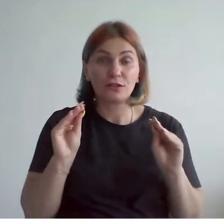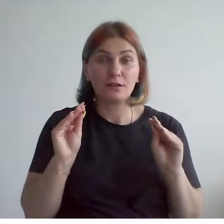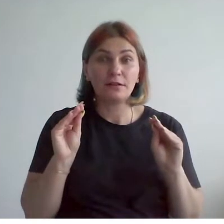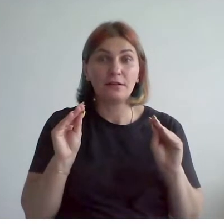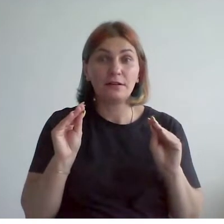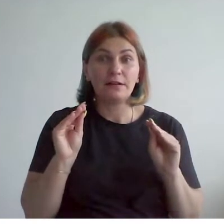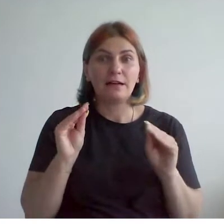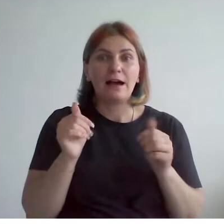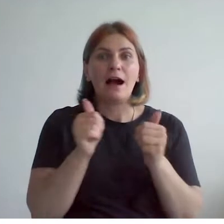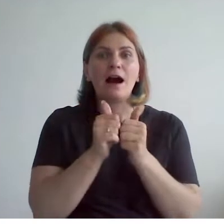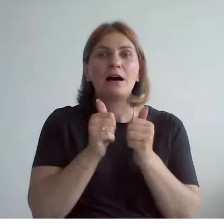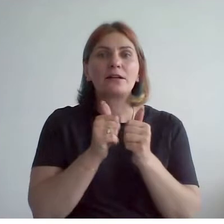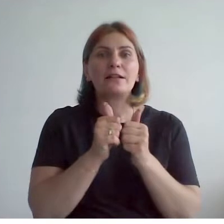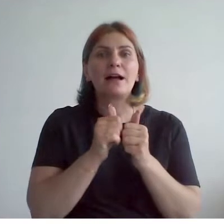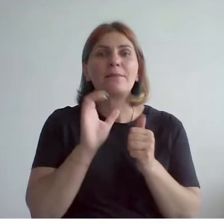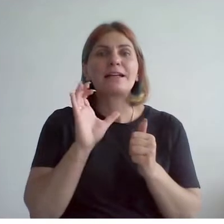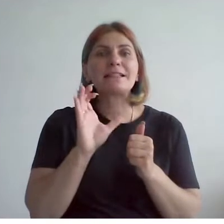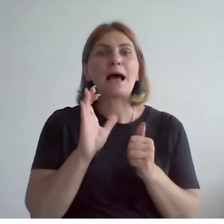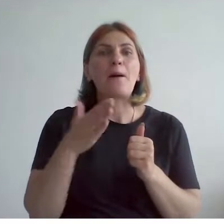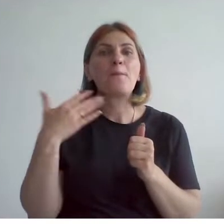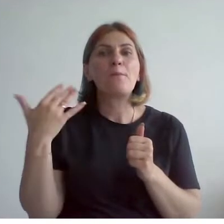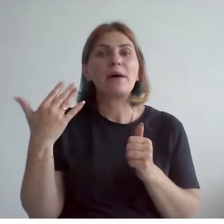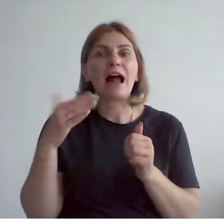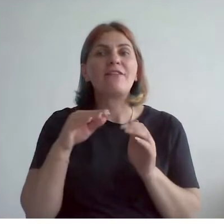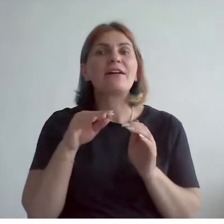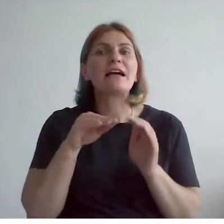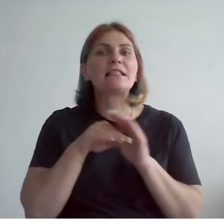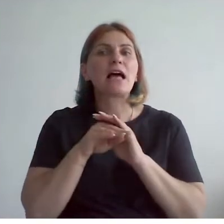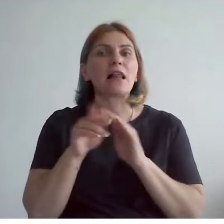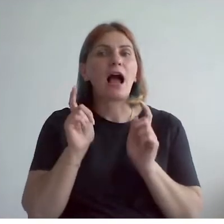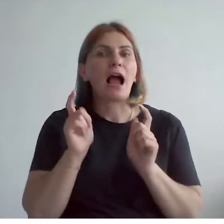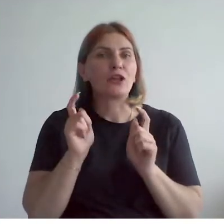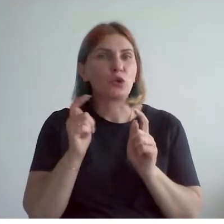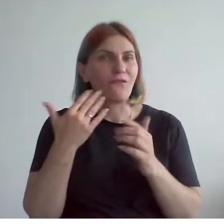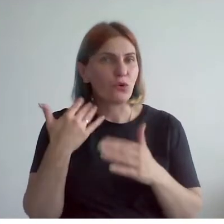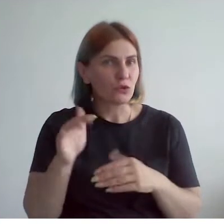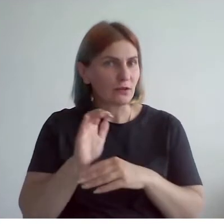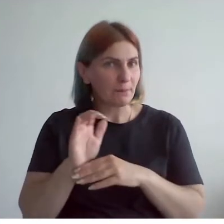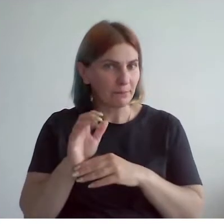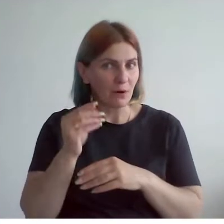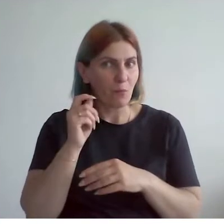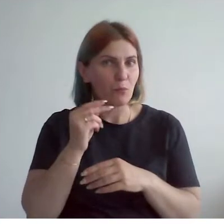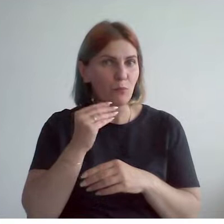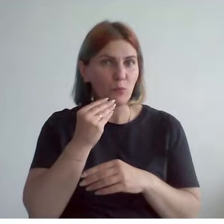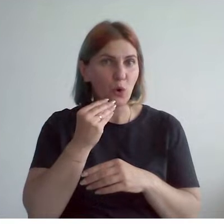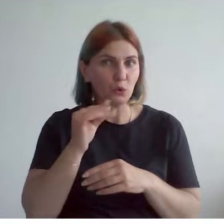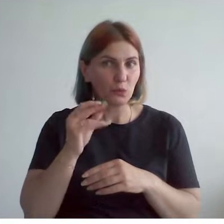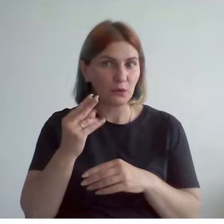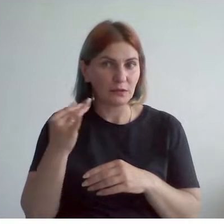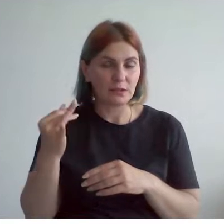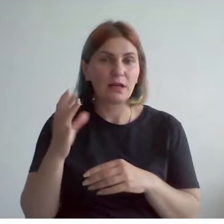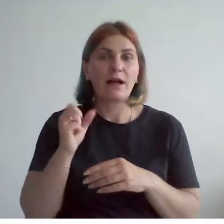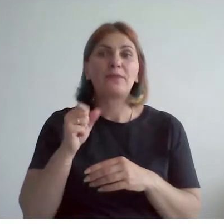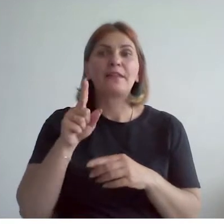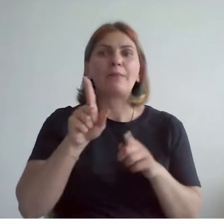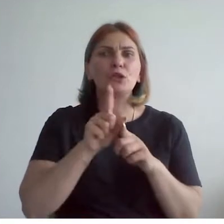Рядом в правой части склад уже готовой продукции. И в торце помещение, такое вот как раз тоже французское остекление,